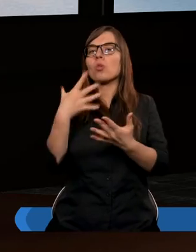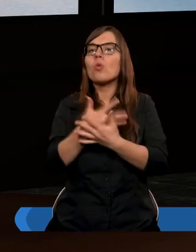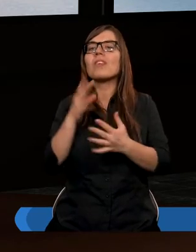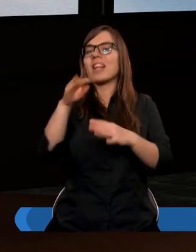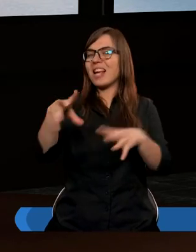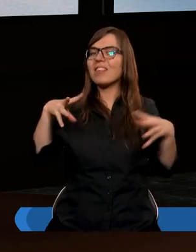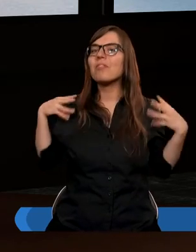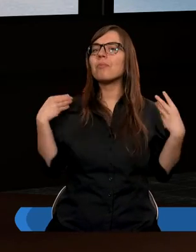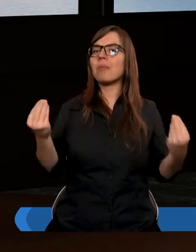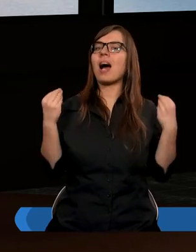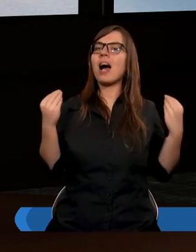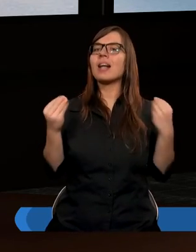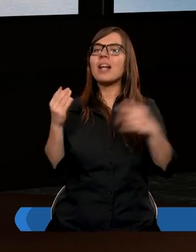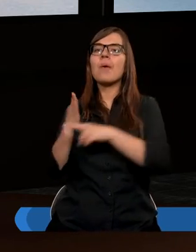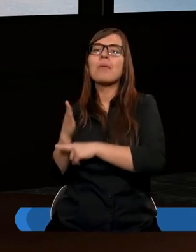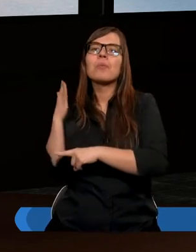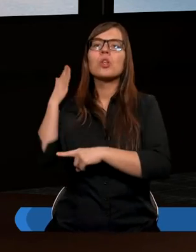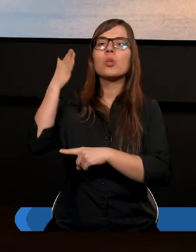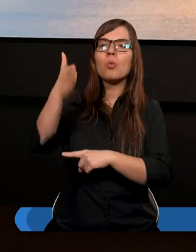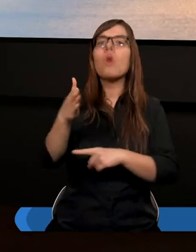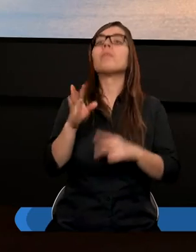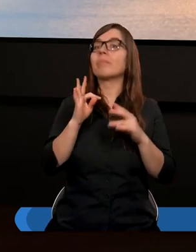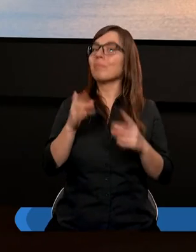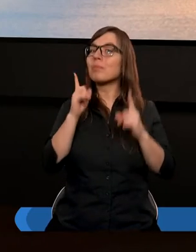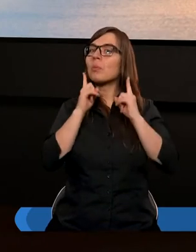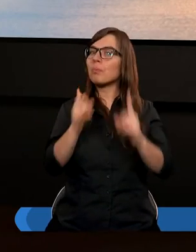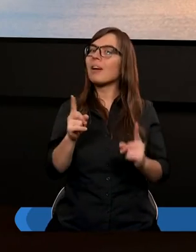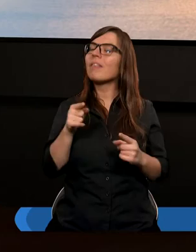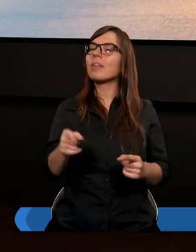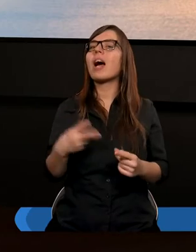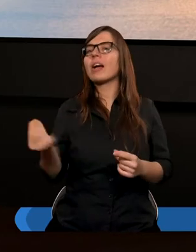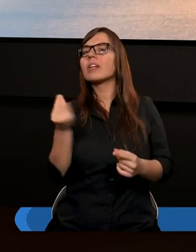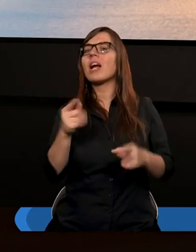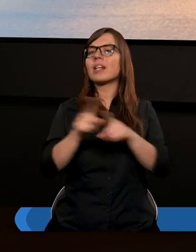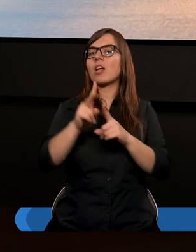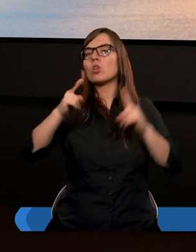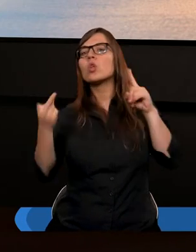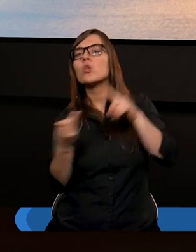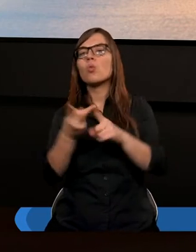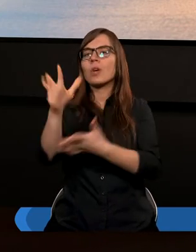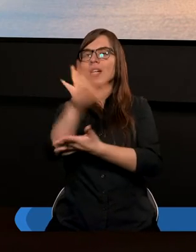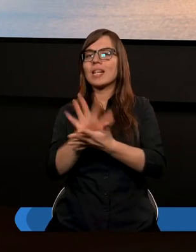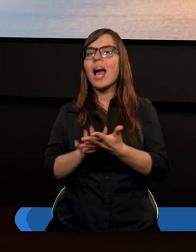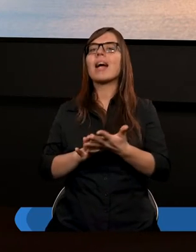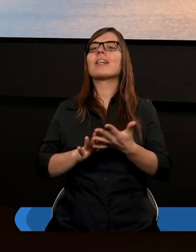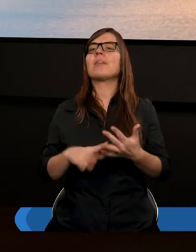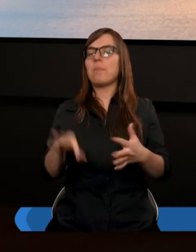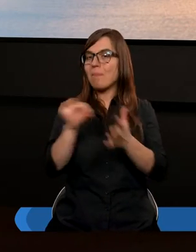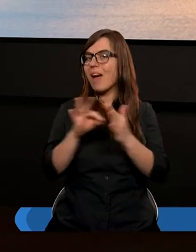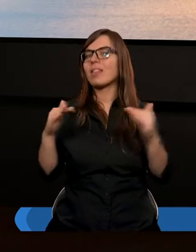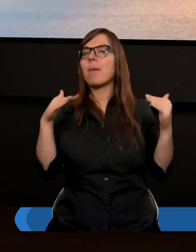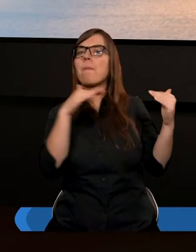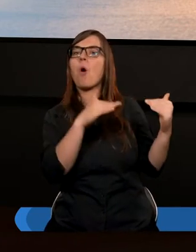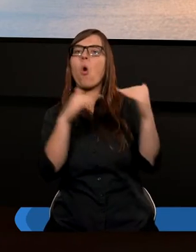wspaniałej przyszłości. Tak. Jest też jeszcze drugi tekst, pewne